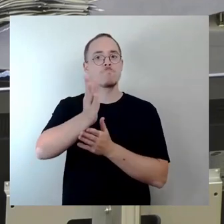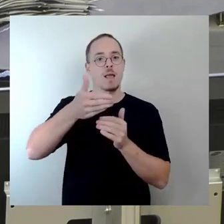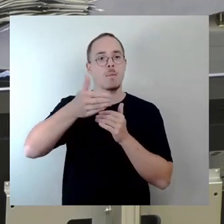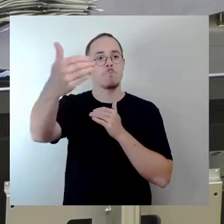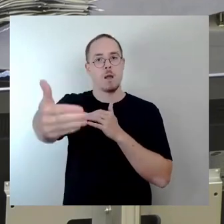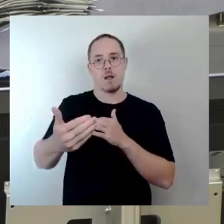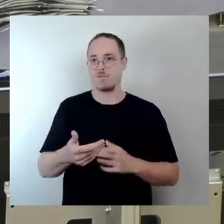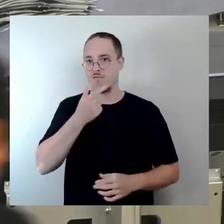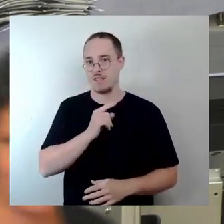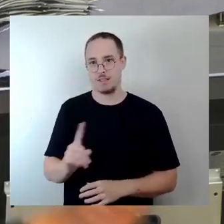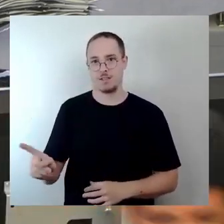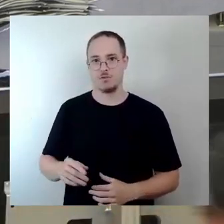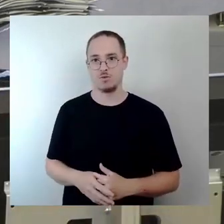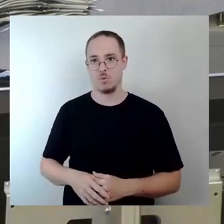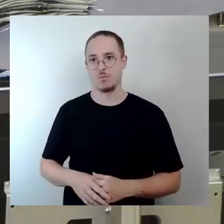Einzelne.